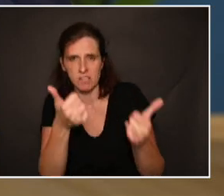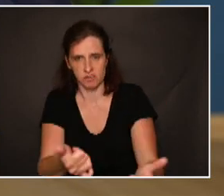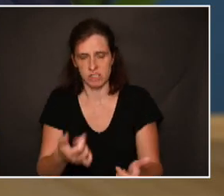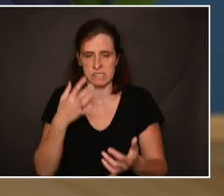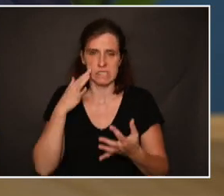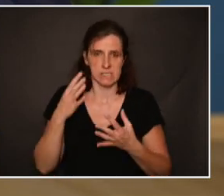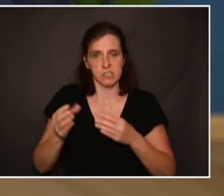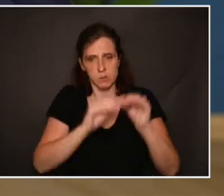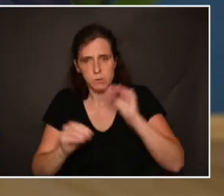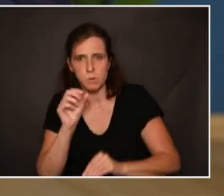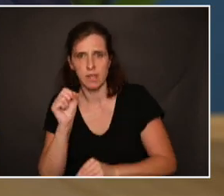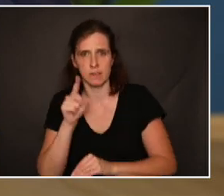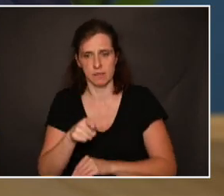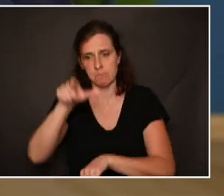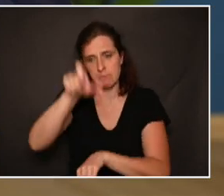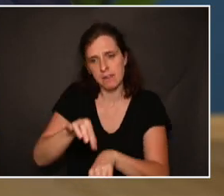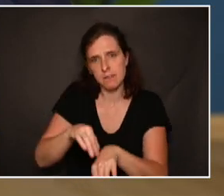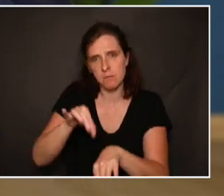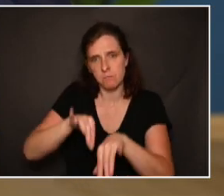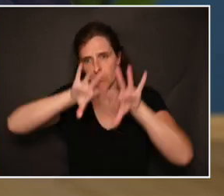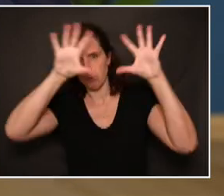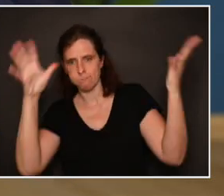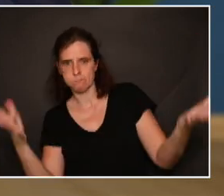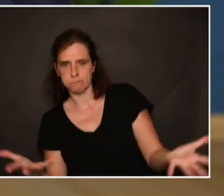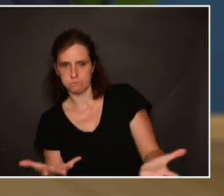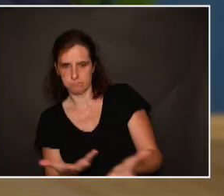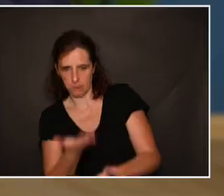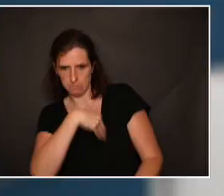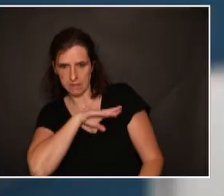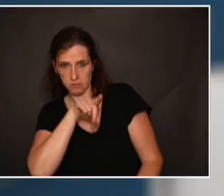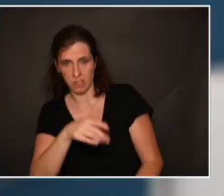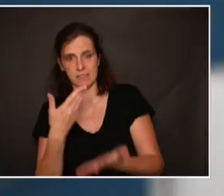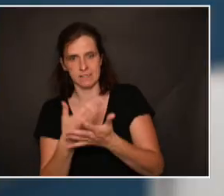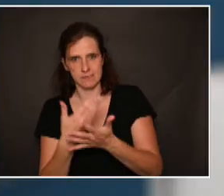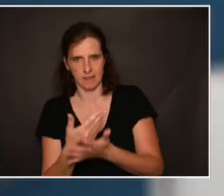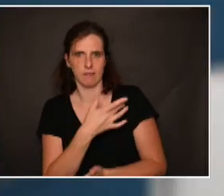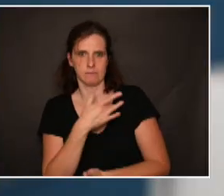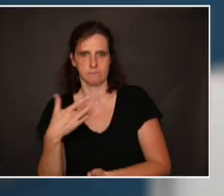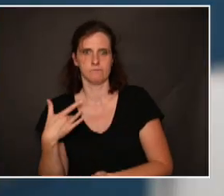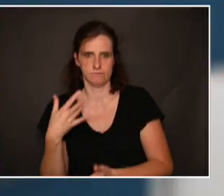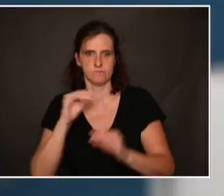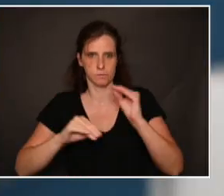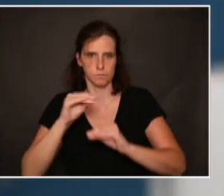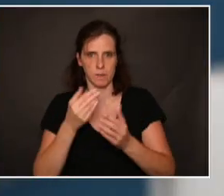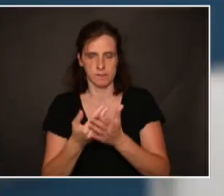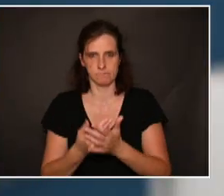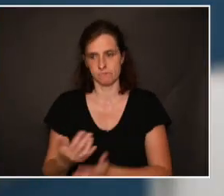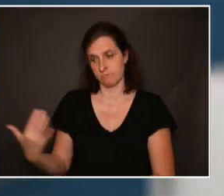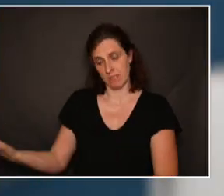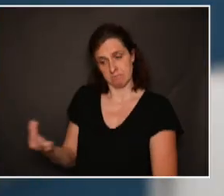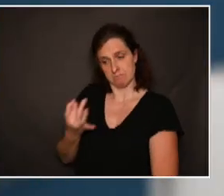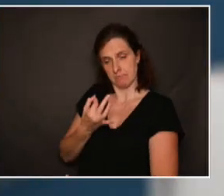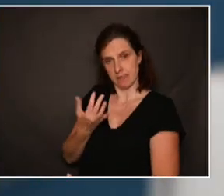vulnérables, soigner les malades dans sa globalité, c'est sa vision de la médecine. Ce qu'il m'a dit